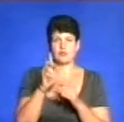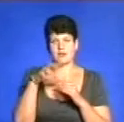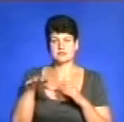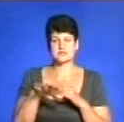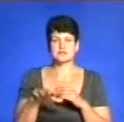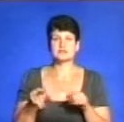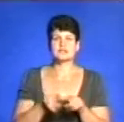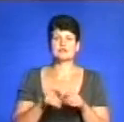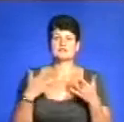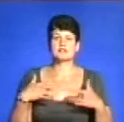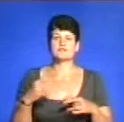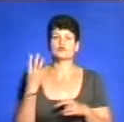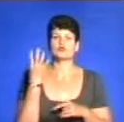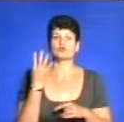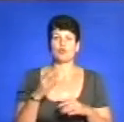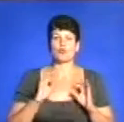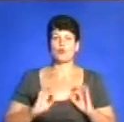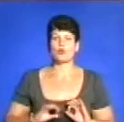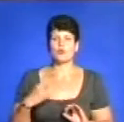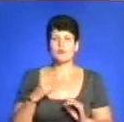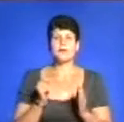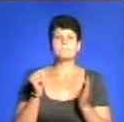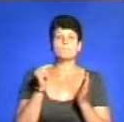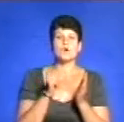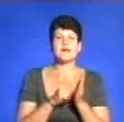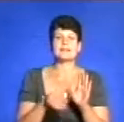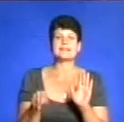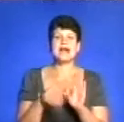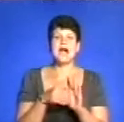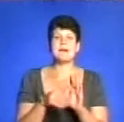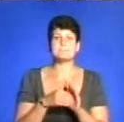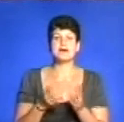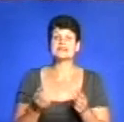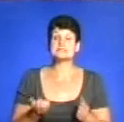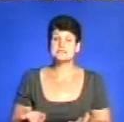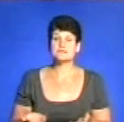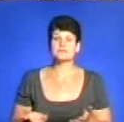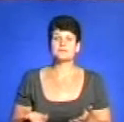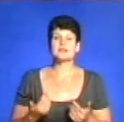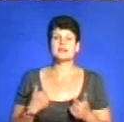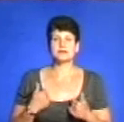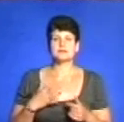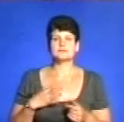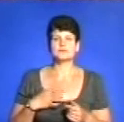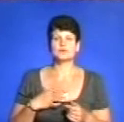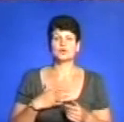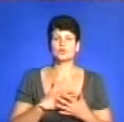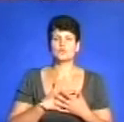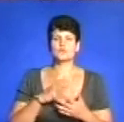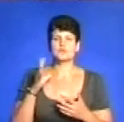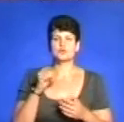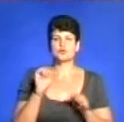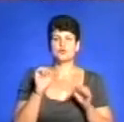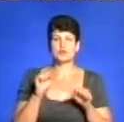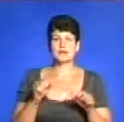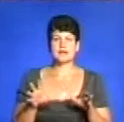з посад чотирьох прокурорів області, які попались на хабарництві. Я зроблю все, щоб ми разом могли